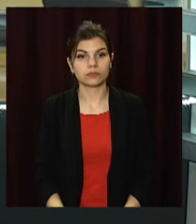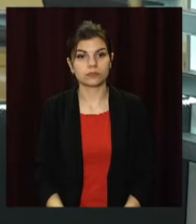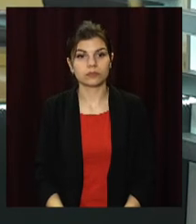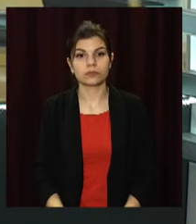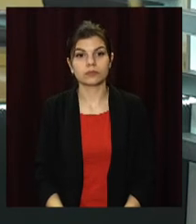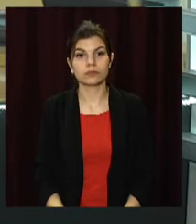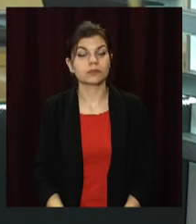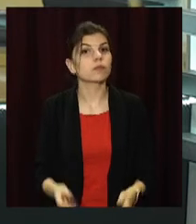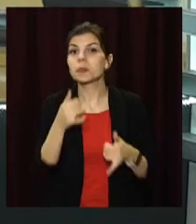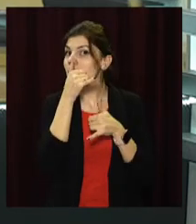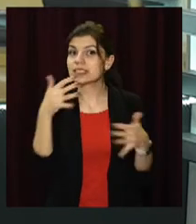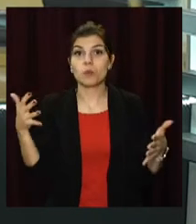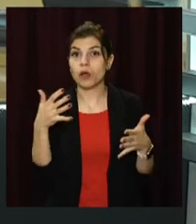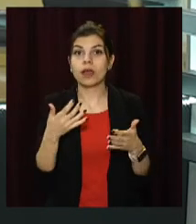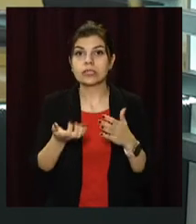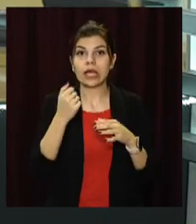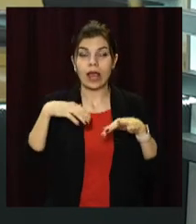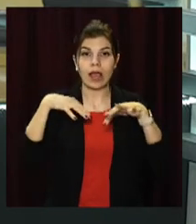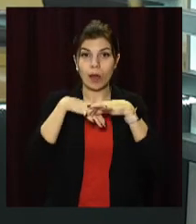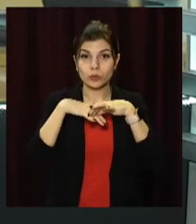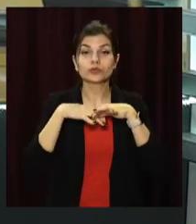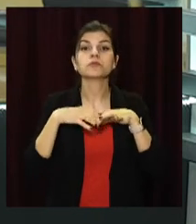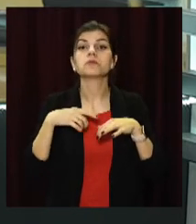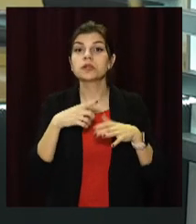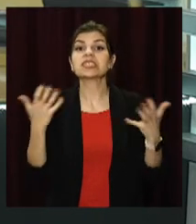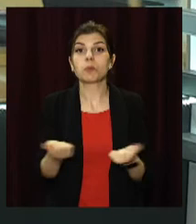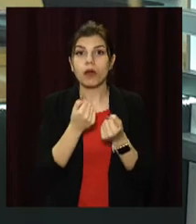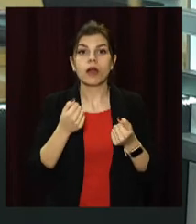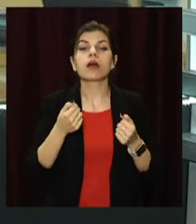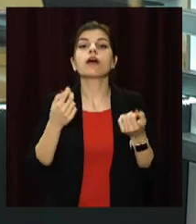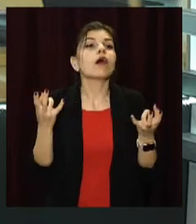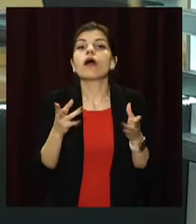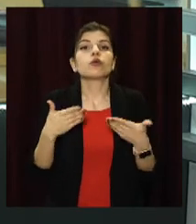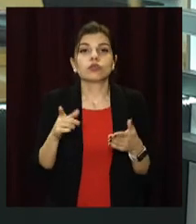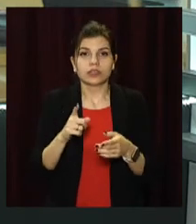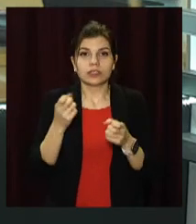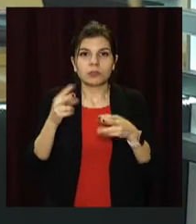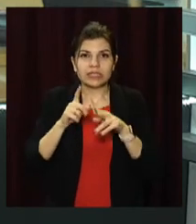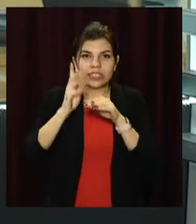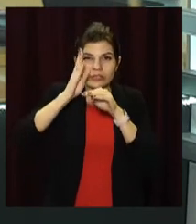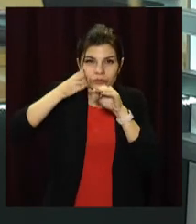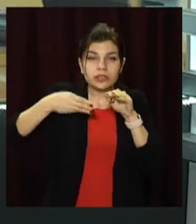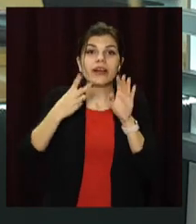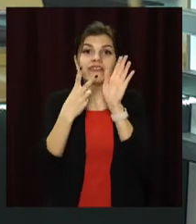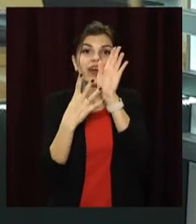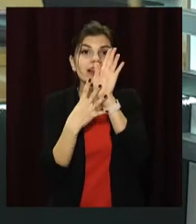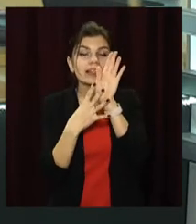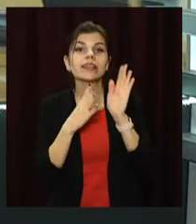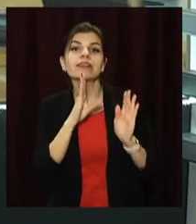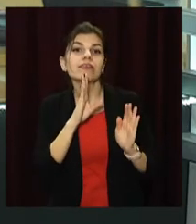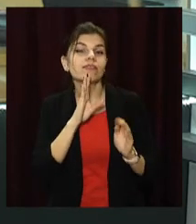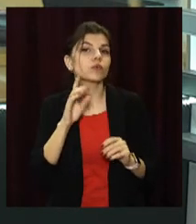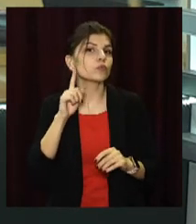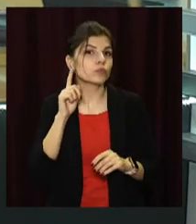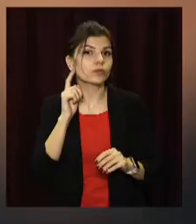Не змогла зняти каблучко. Рятувальникам довелося спилювати прикрасу з пальця 29-річної Дніпрянки.